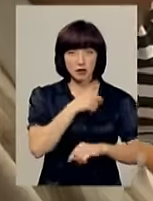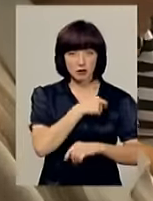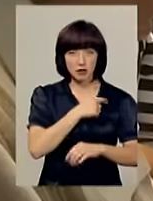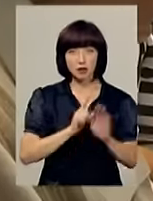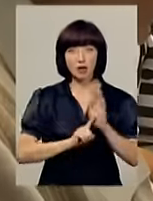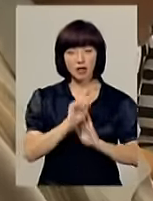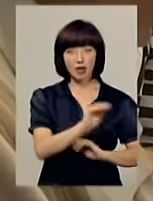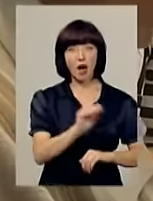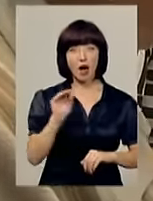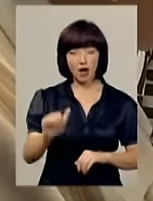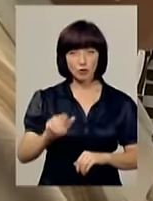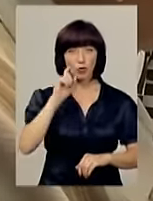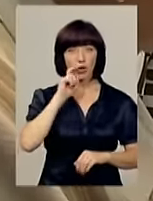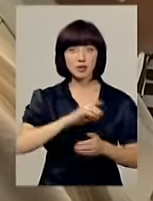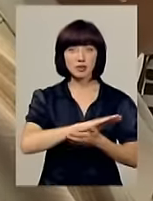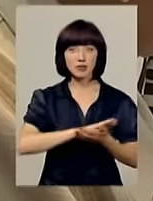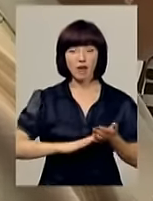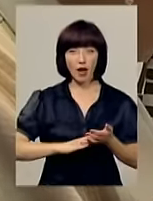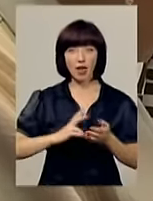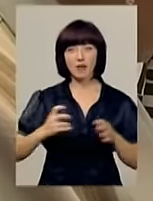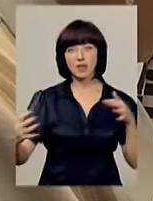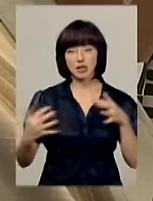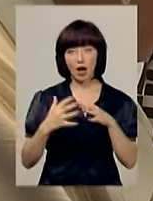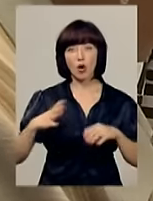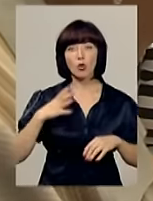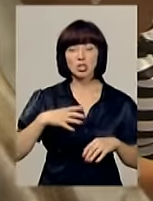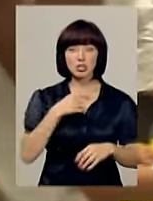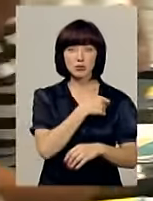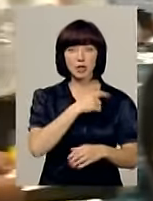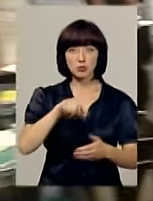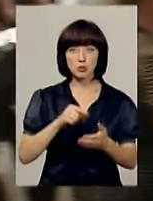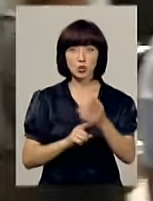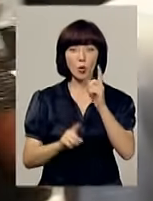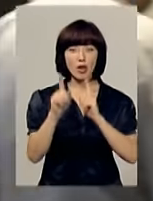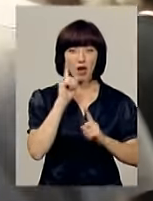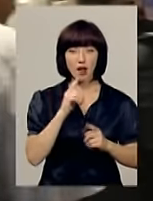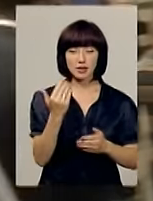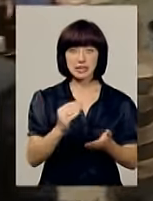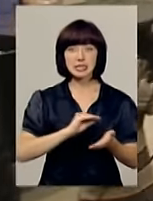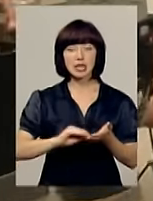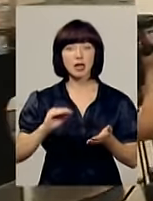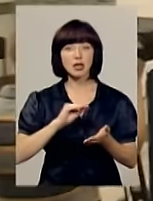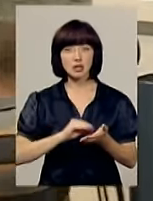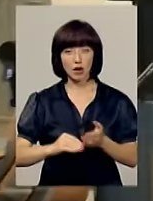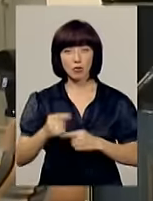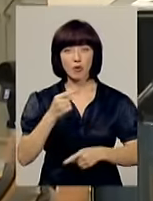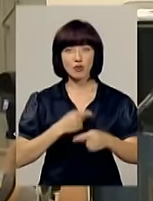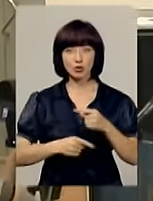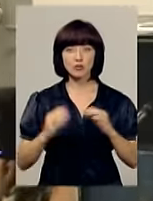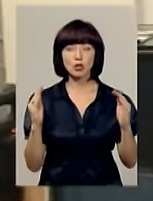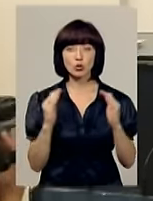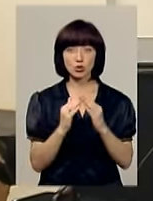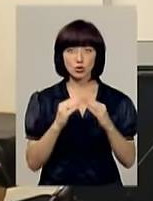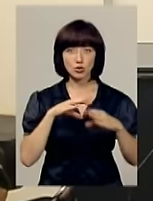із нагадування про те, що в країні триває неоголошена війна. Колишній депутат Хмельницької міської ради і її секретар Валерій Лєсков повернувся додому